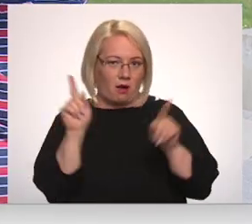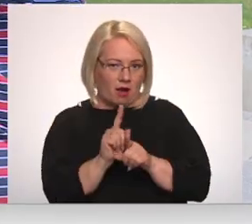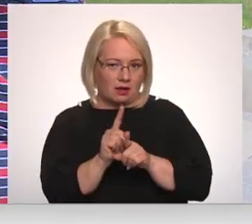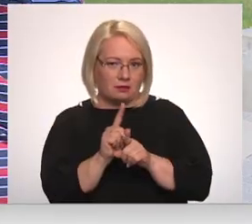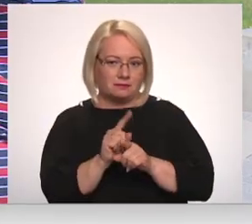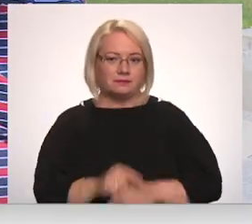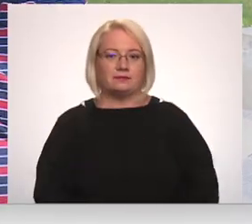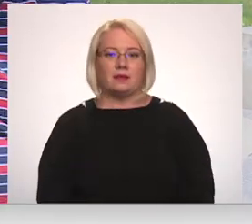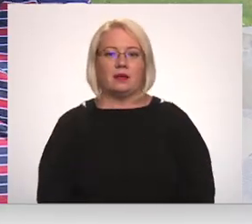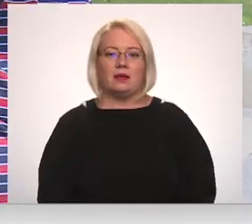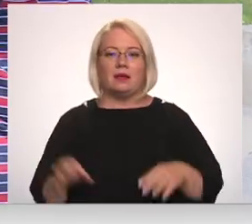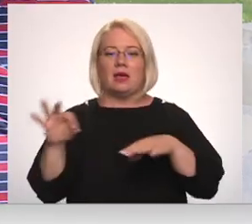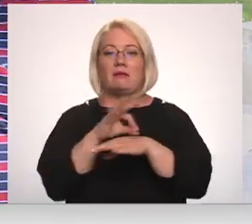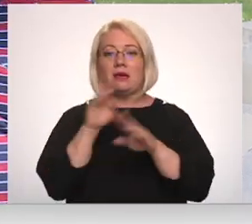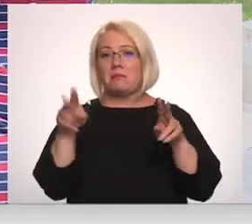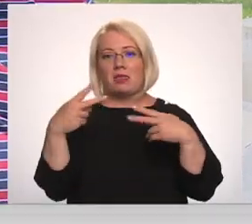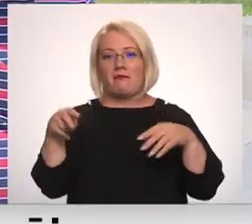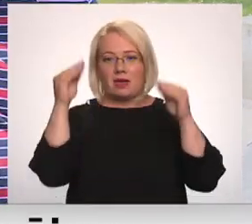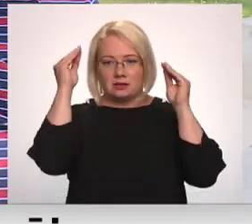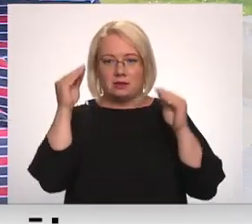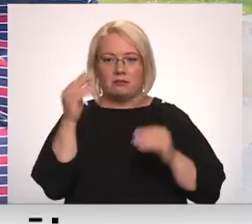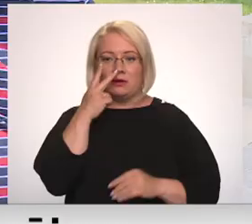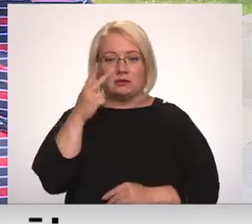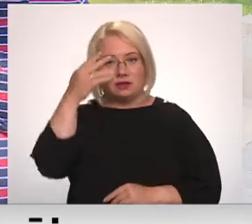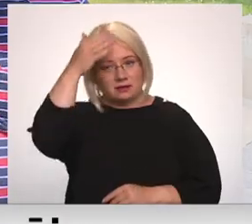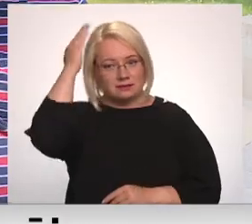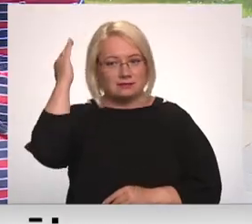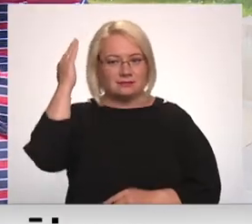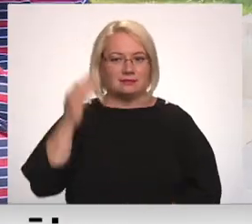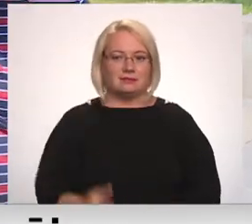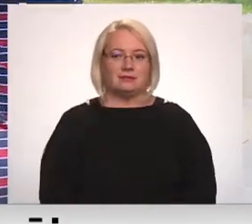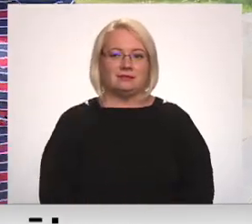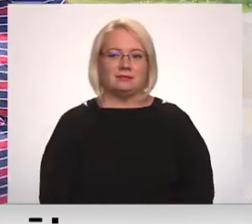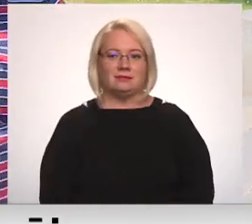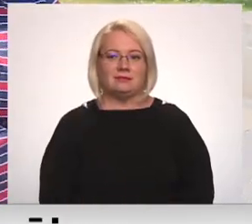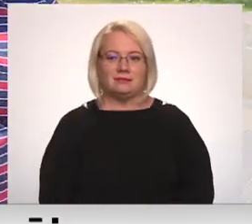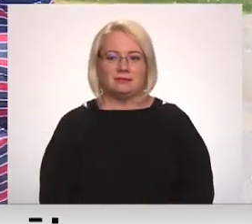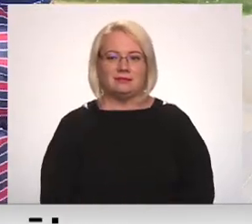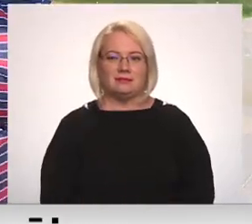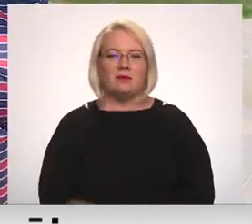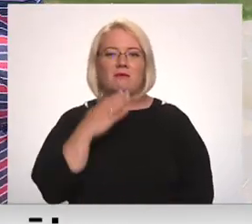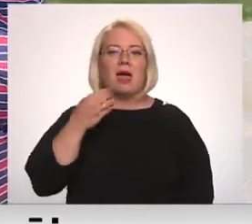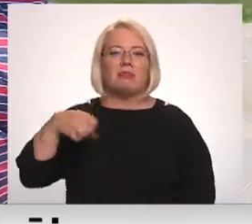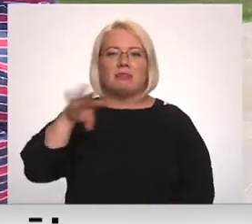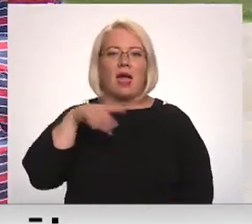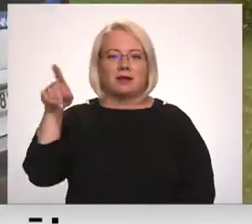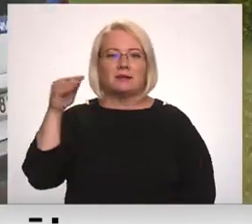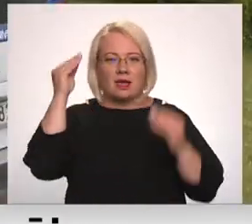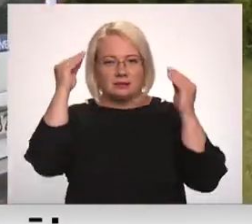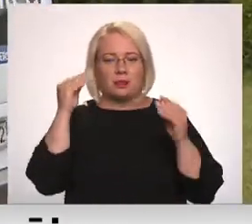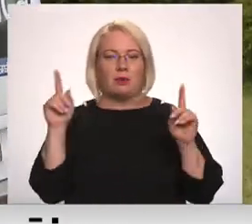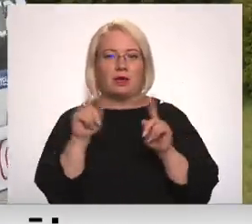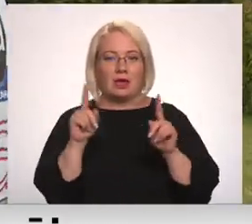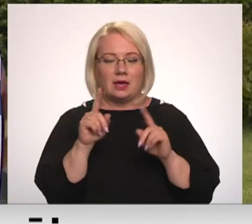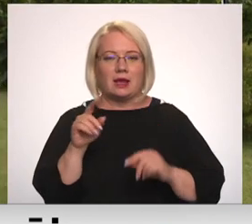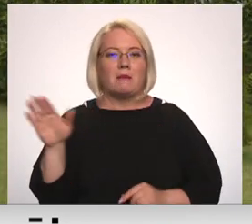Mani jā. Vīram nevajag. Redziet? Darza ir. Darza ir. Tikmēr